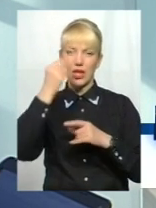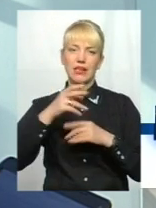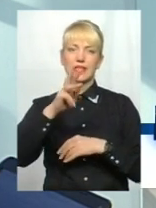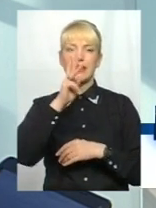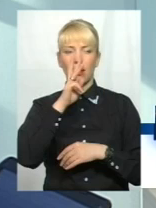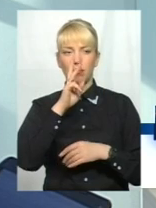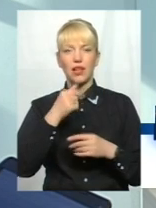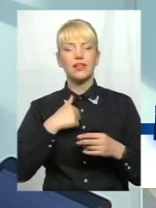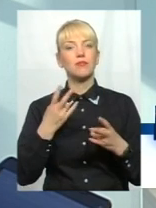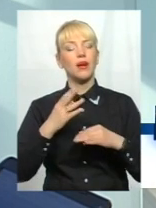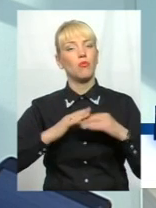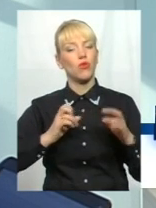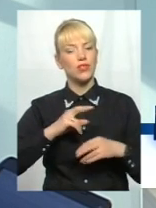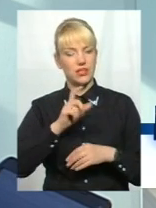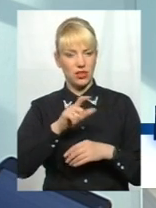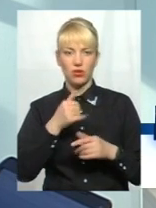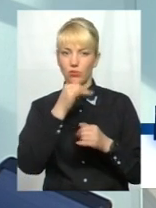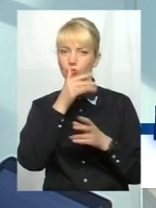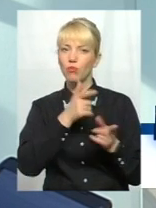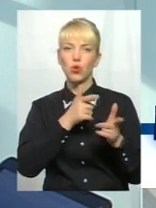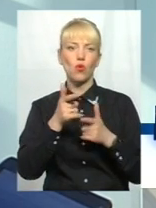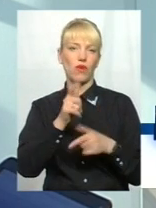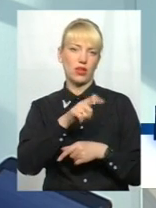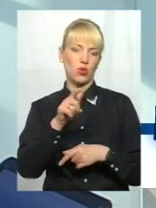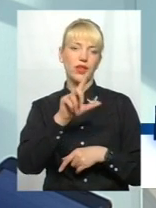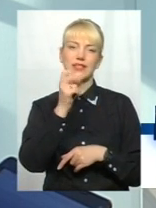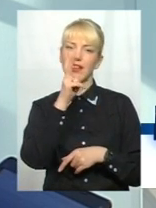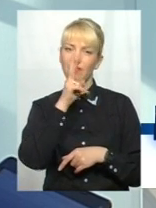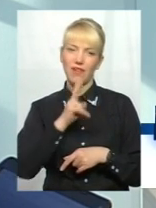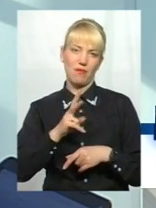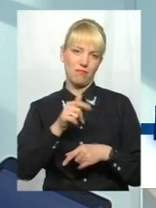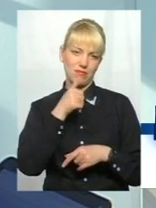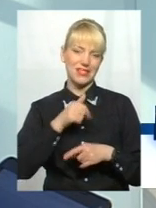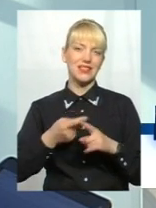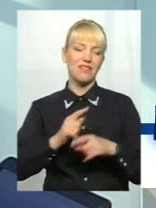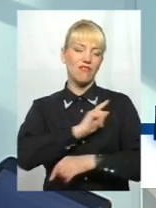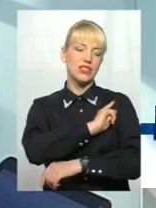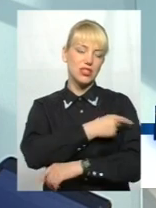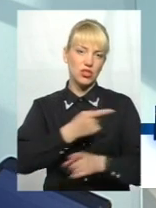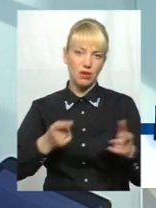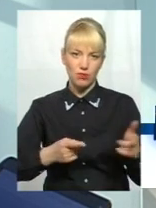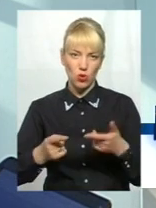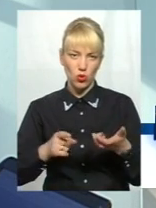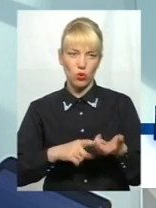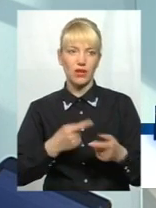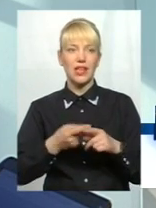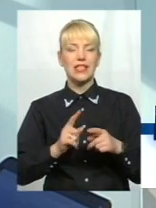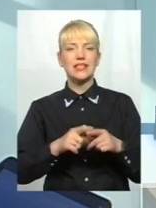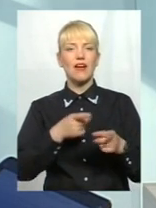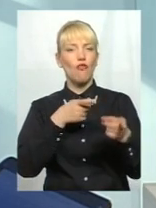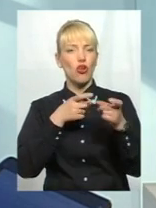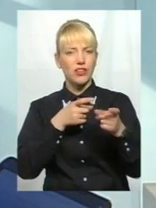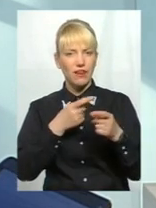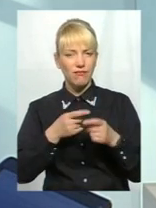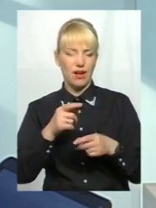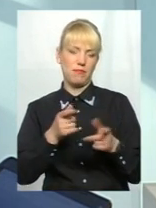людей обирати, їх не можна підготувати за 2,5 місяці, бо це фізична підготовка, це вогнева підготовка,